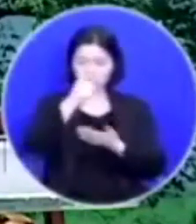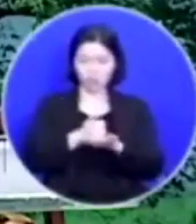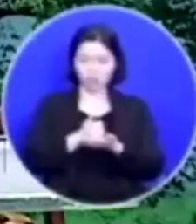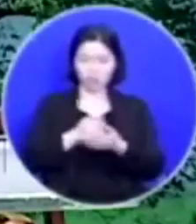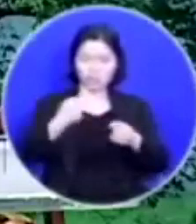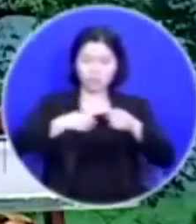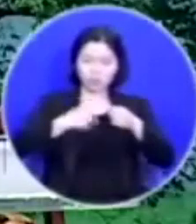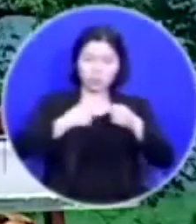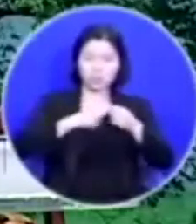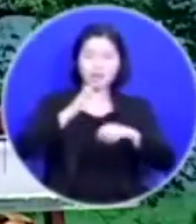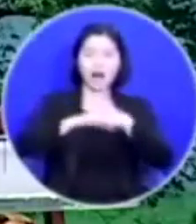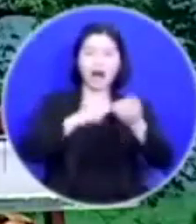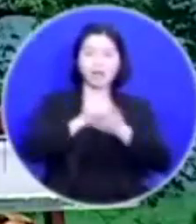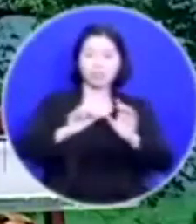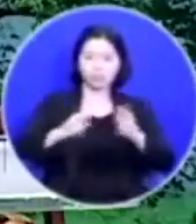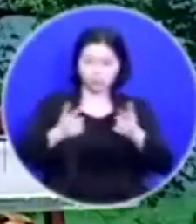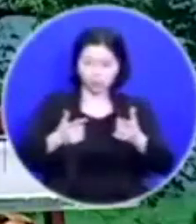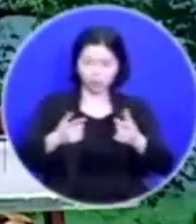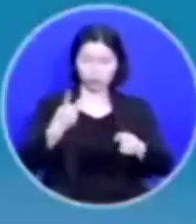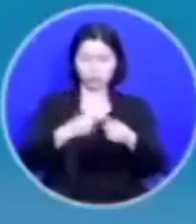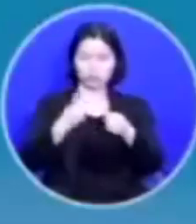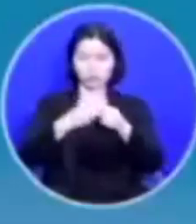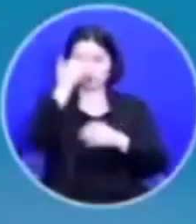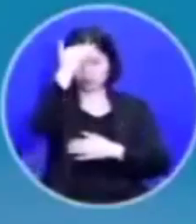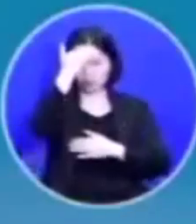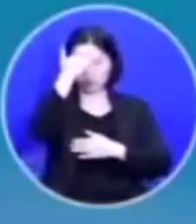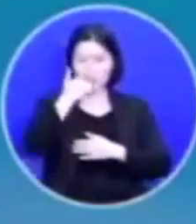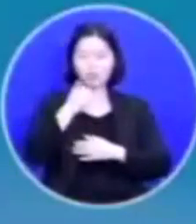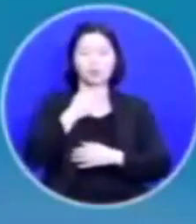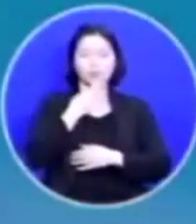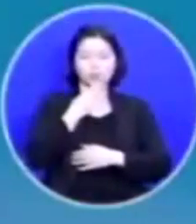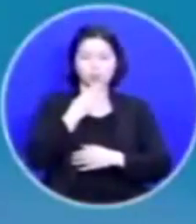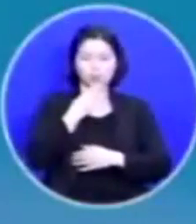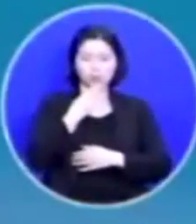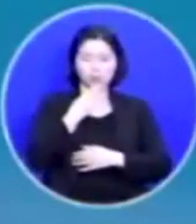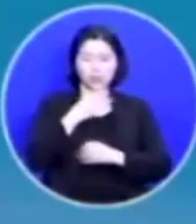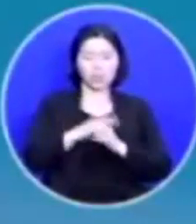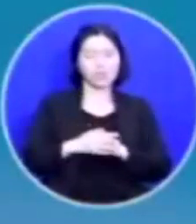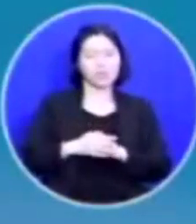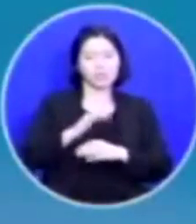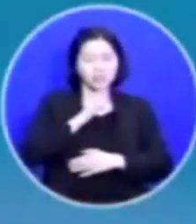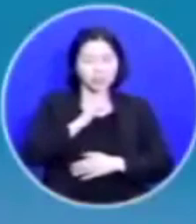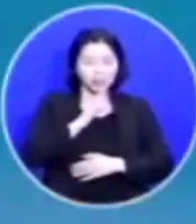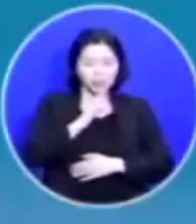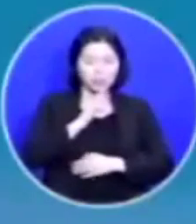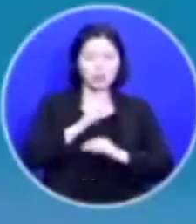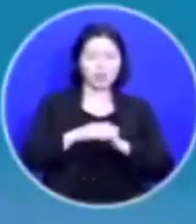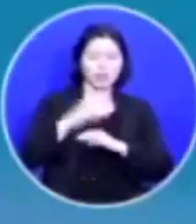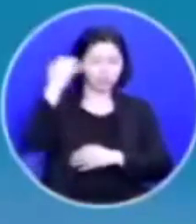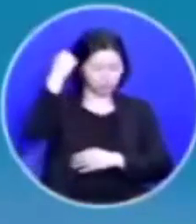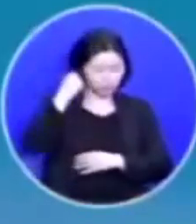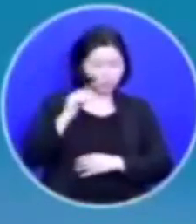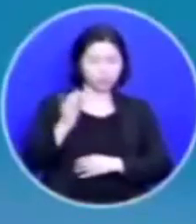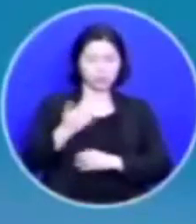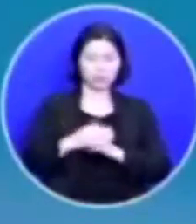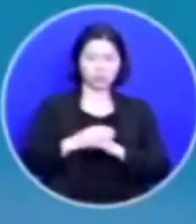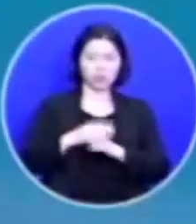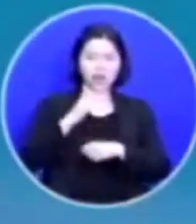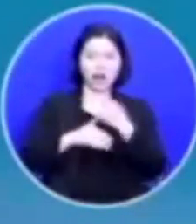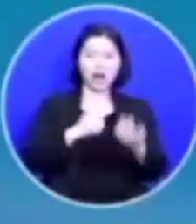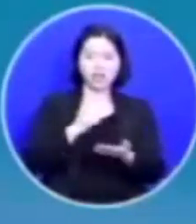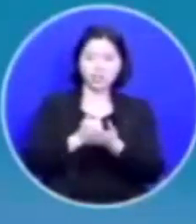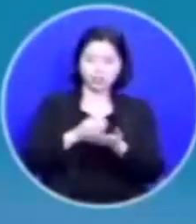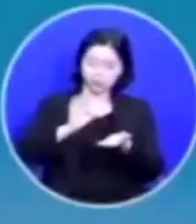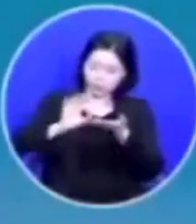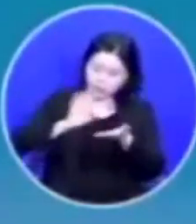번째는 불효입니다 이제 정말 새겨들어야 됩니다 하나님께서 우리를 좀 써보시려고